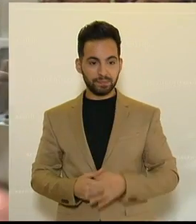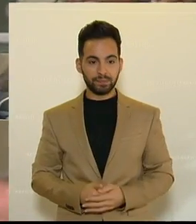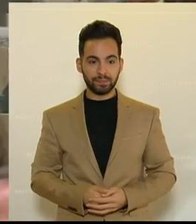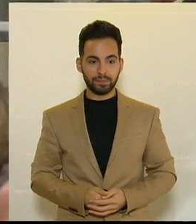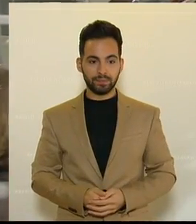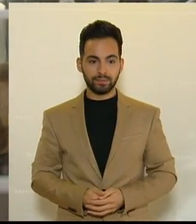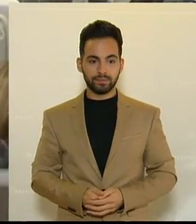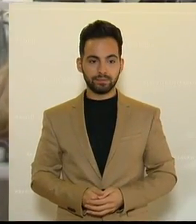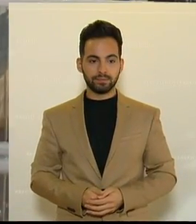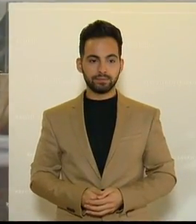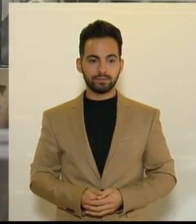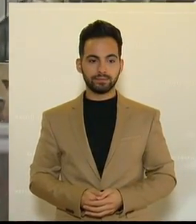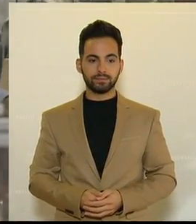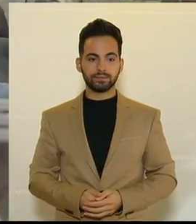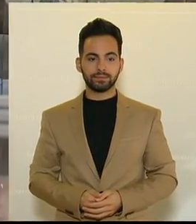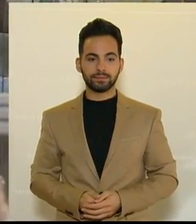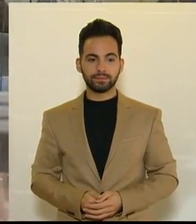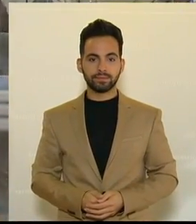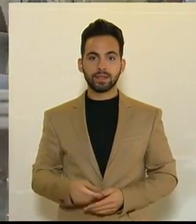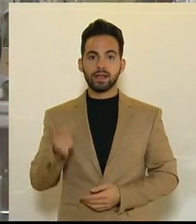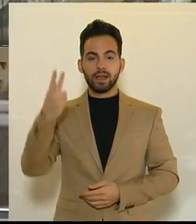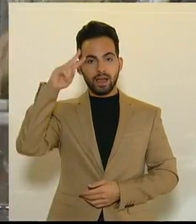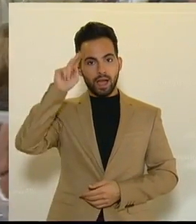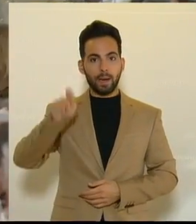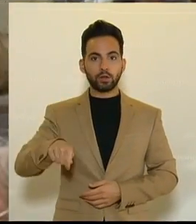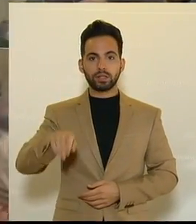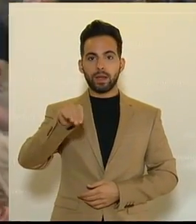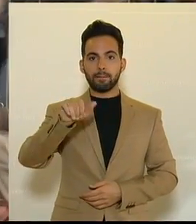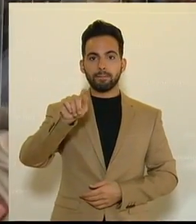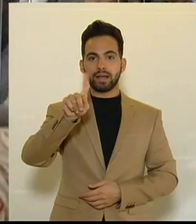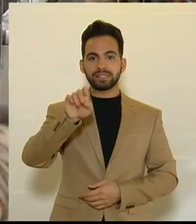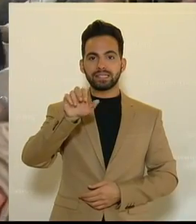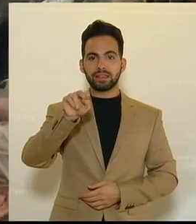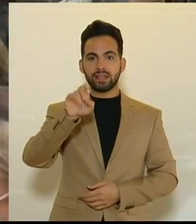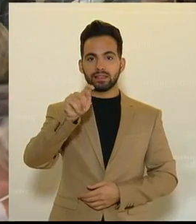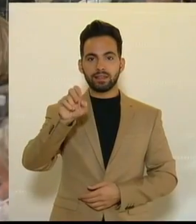Und das vorerst letzte gemeldete Redner ist Christoph Matznetter von der SPÖ.